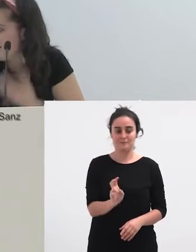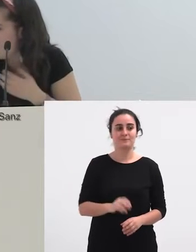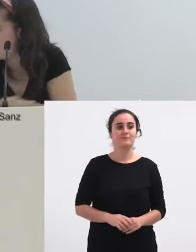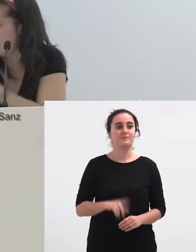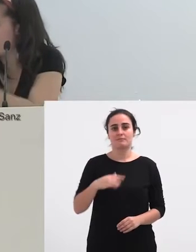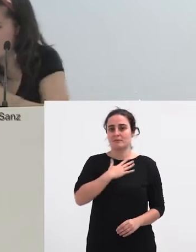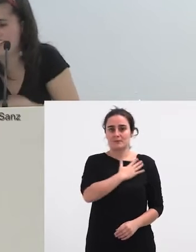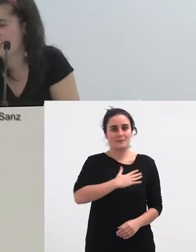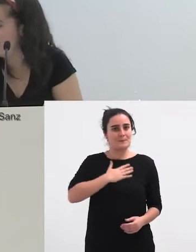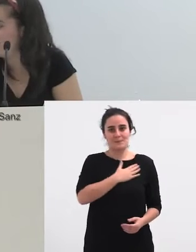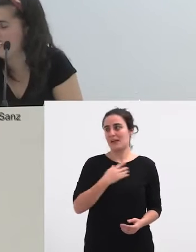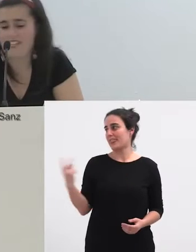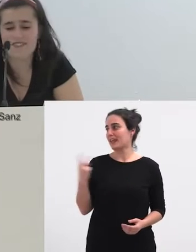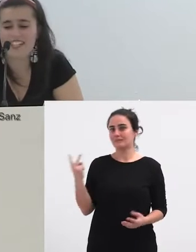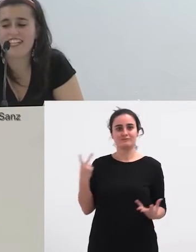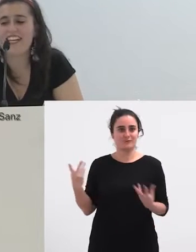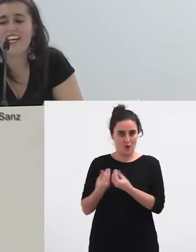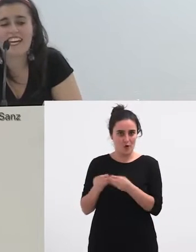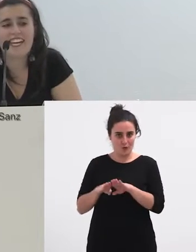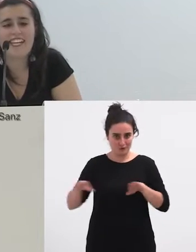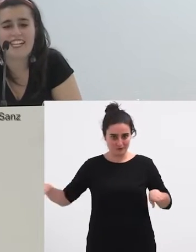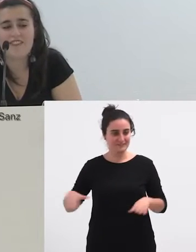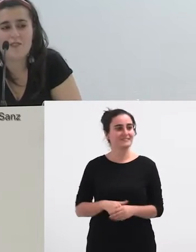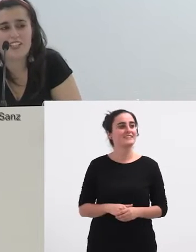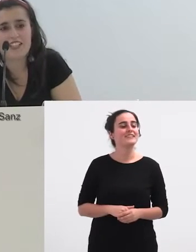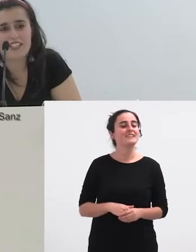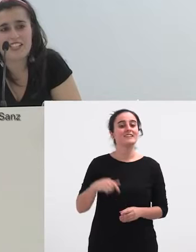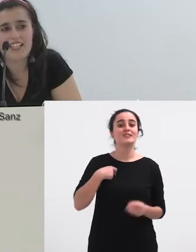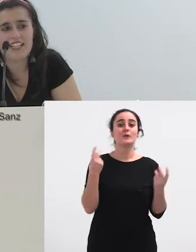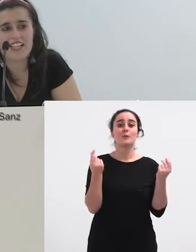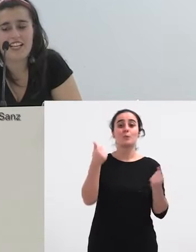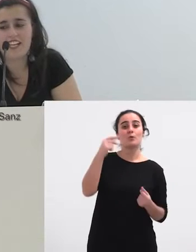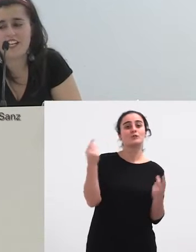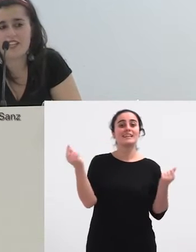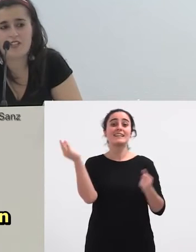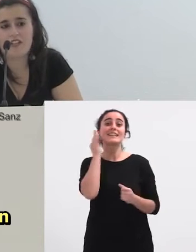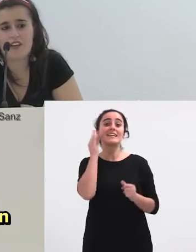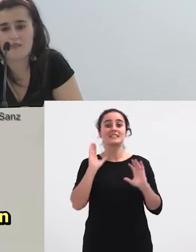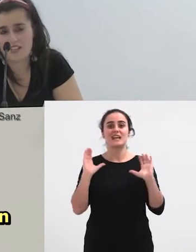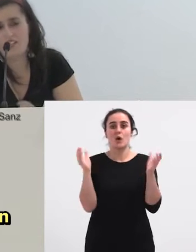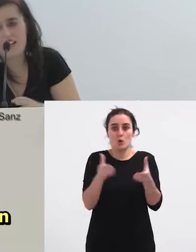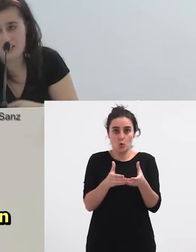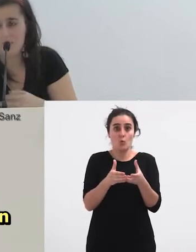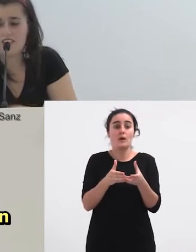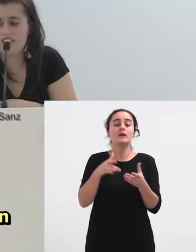plaz erbat aiekin emene. Ni blusatanezken taldearen erasoen